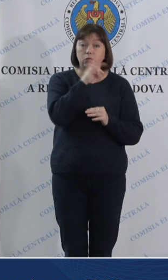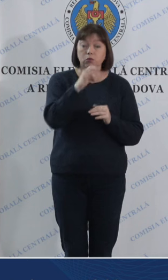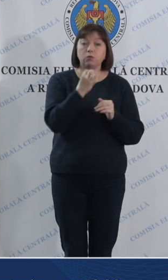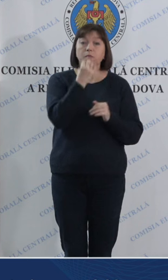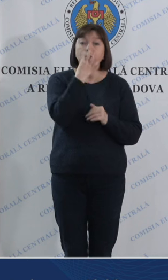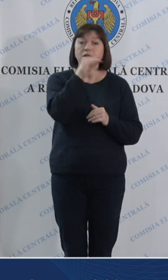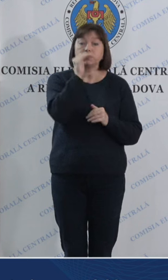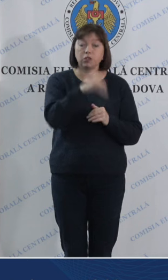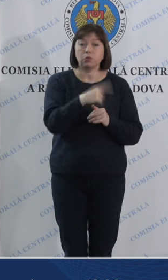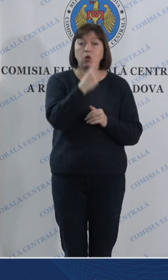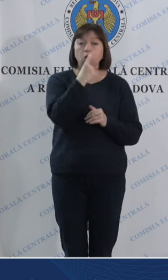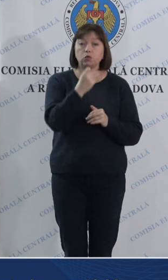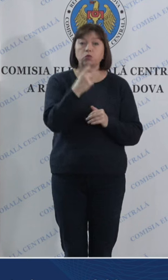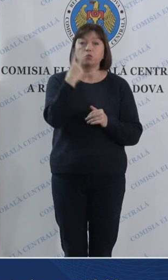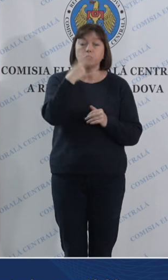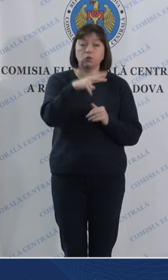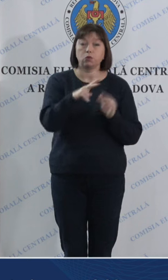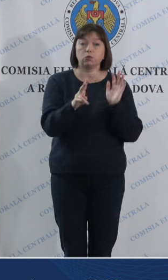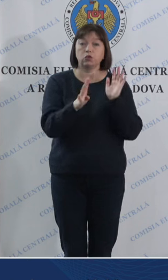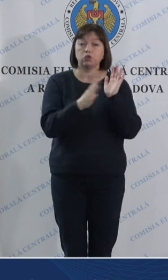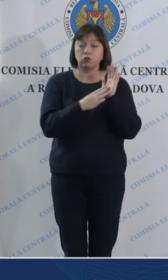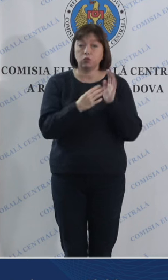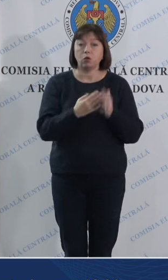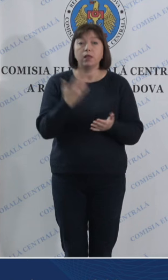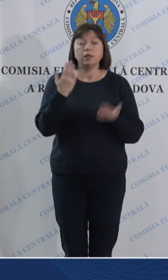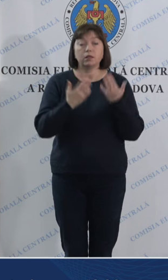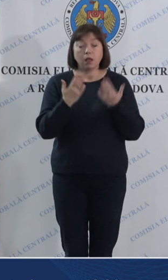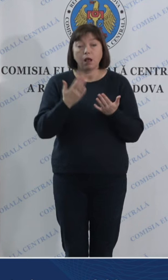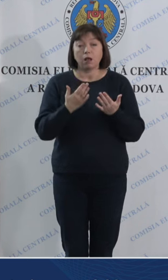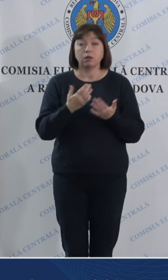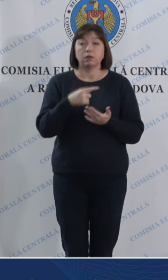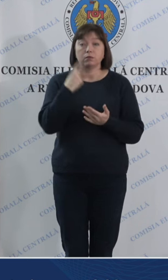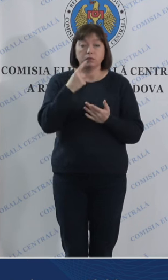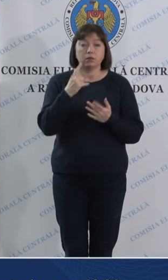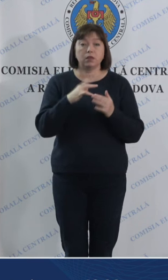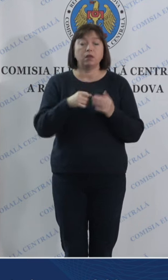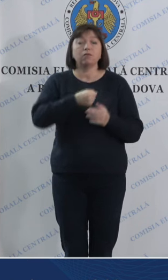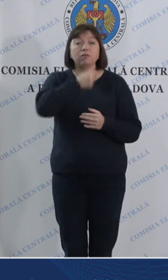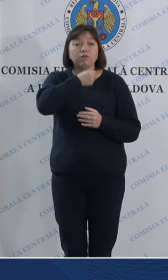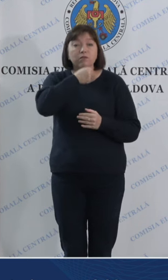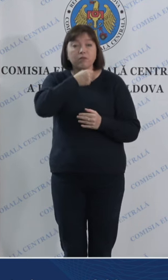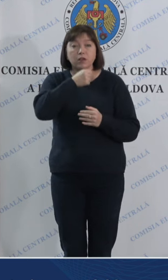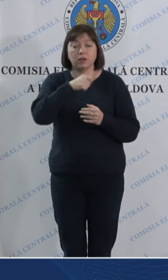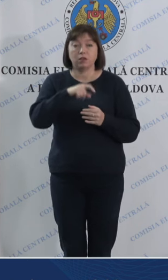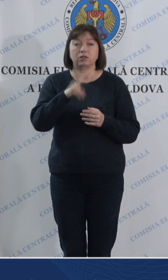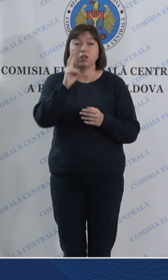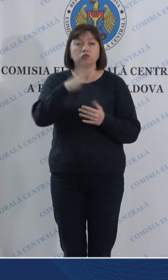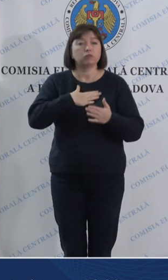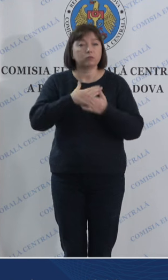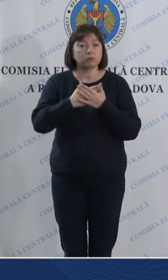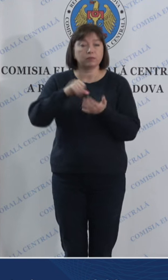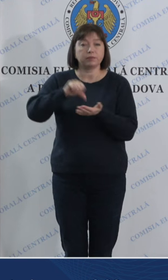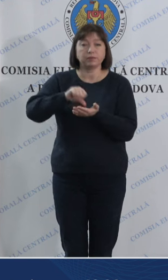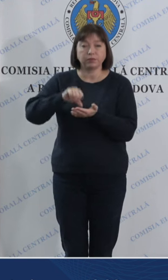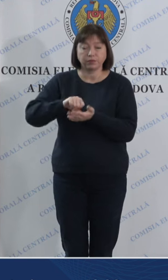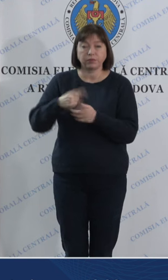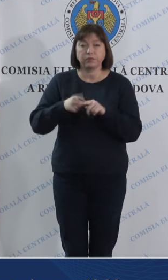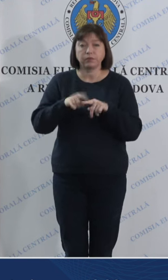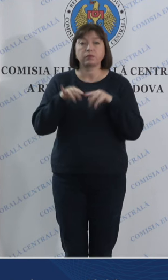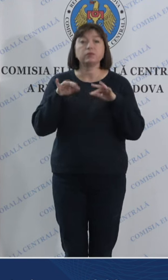.129 Dacă să ne referim la categoria de vârstă participanți activi la